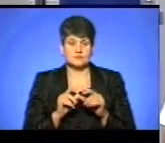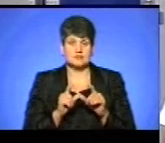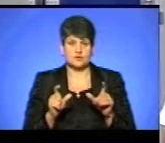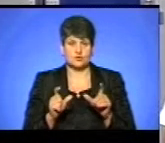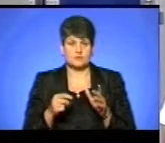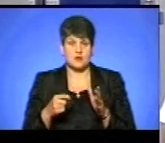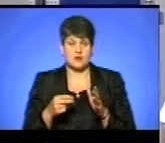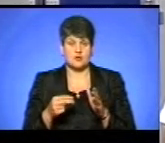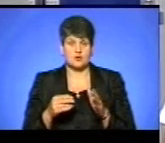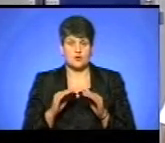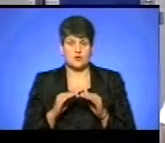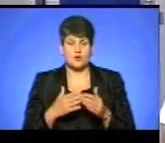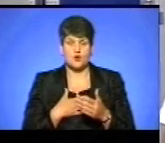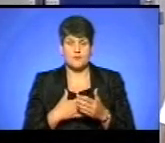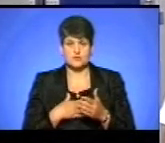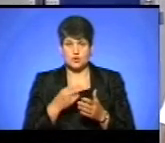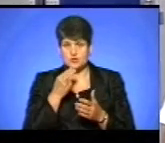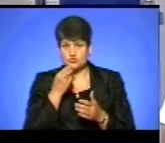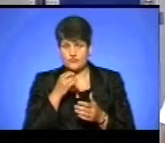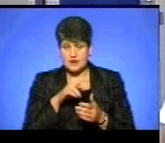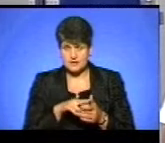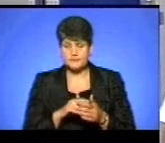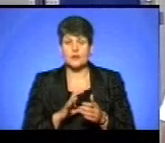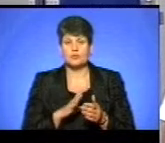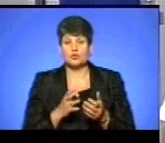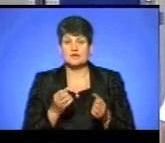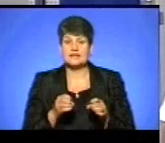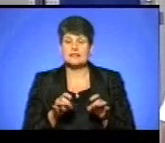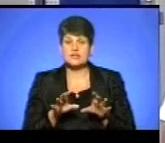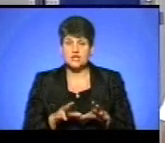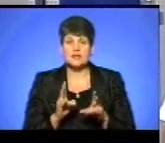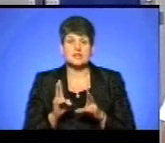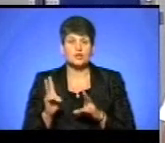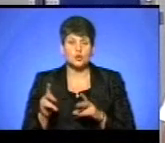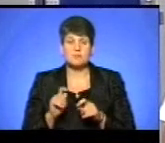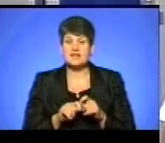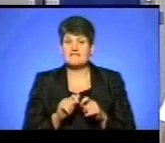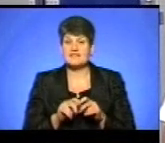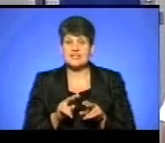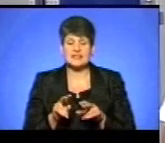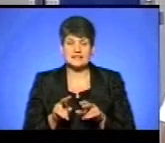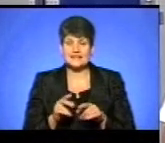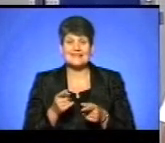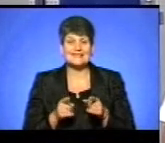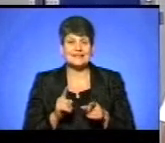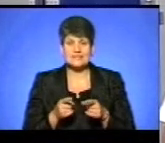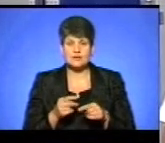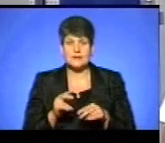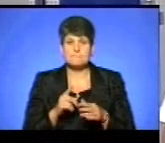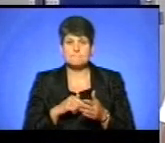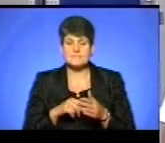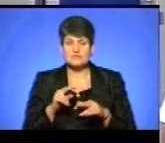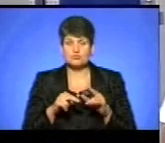дійсності? На підставі цього було прийнято рішення, але ніхто перевірити дійсність містобудівної